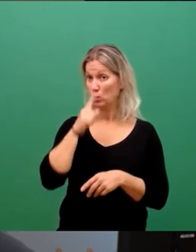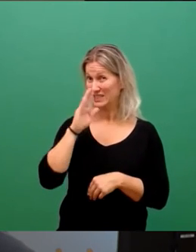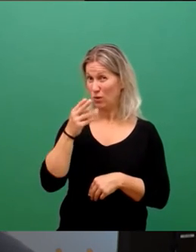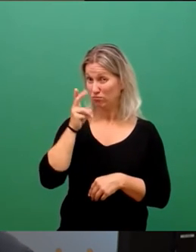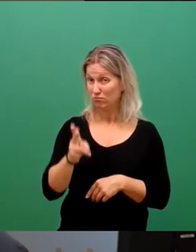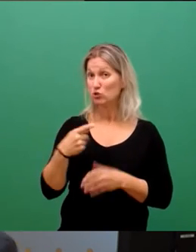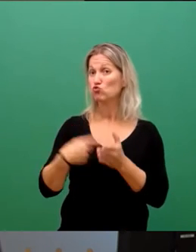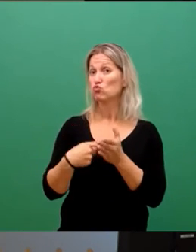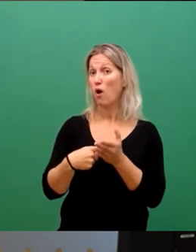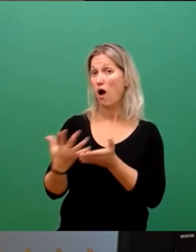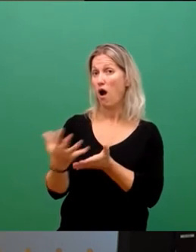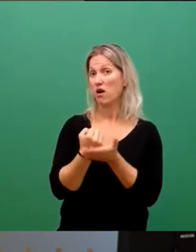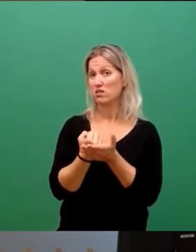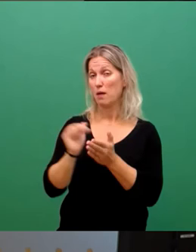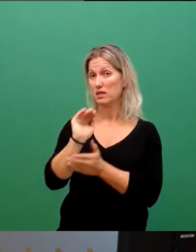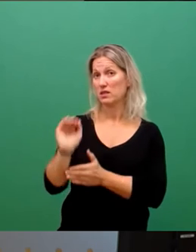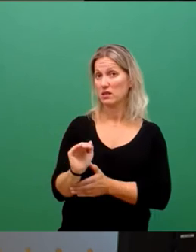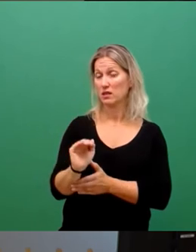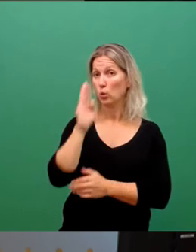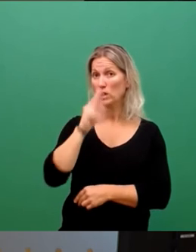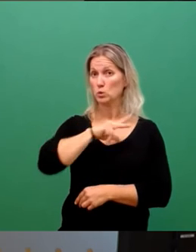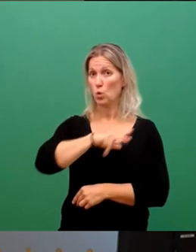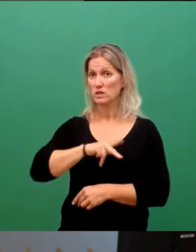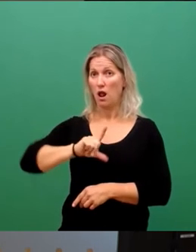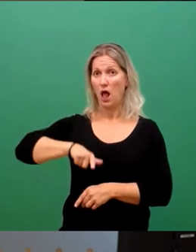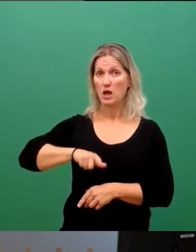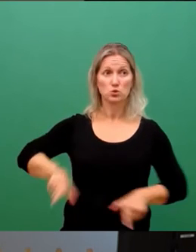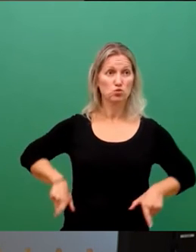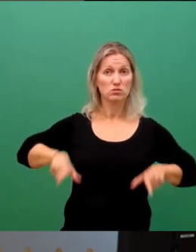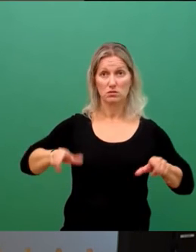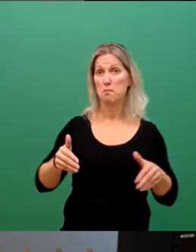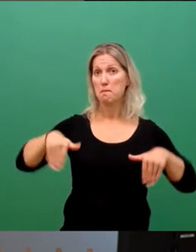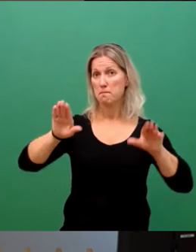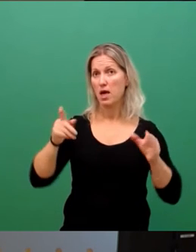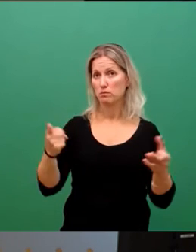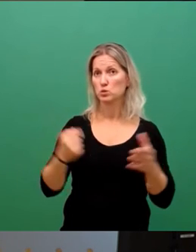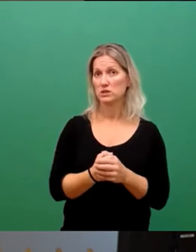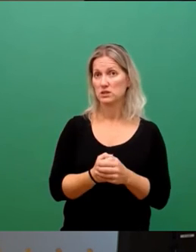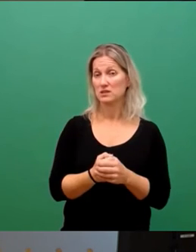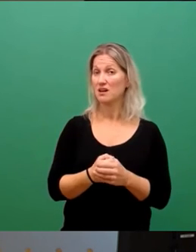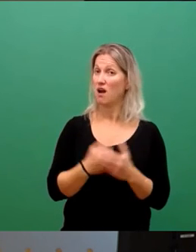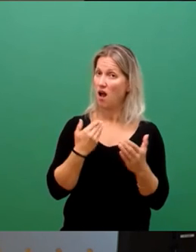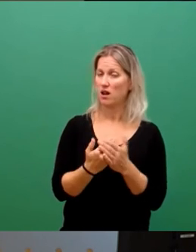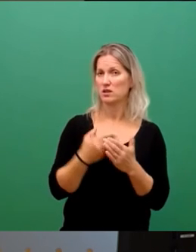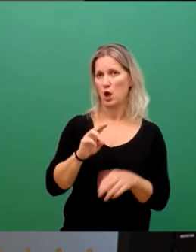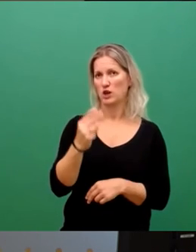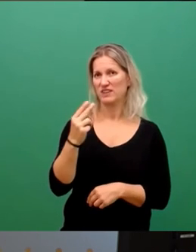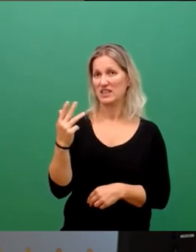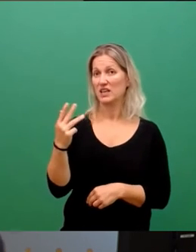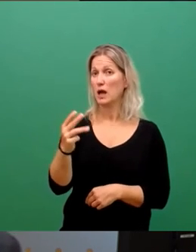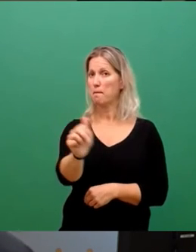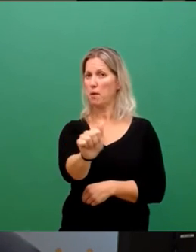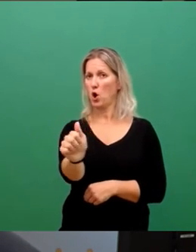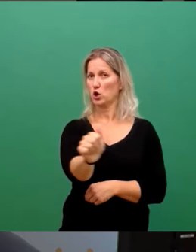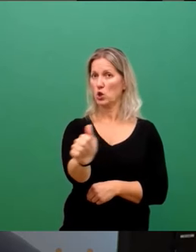Sozialleistungen steigern lassen müssen. Daher wird es auch darauf ankommen, welche Prognosen uns